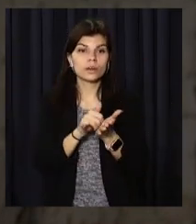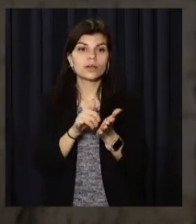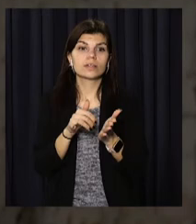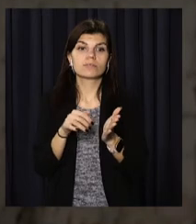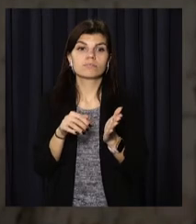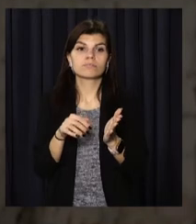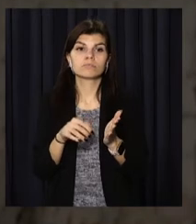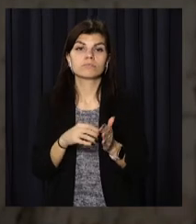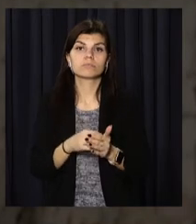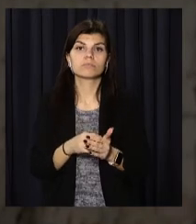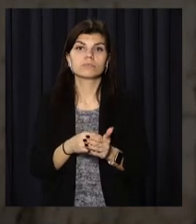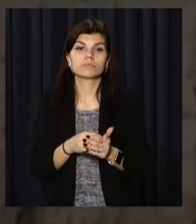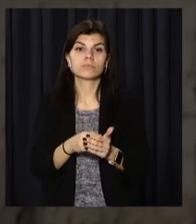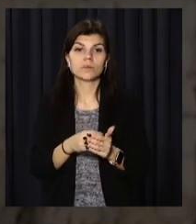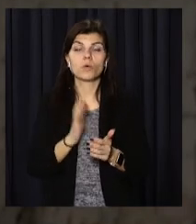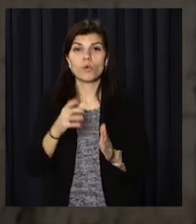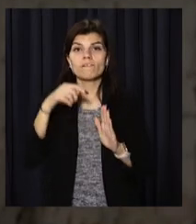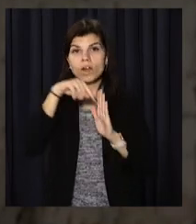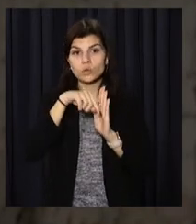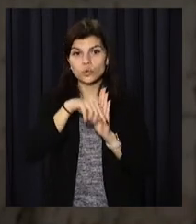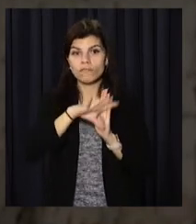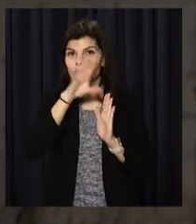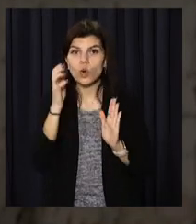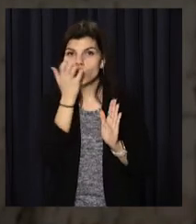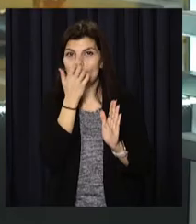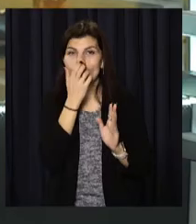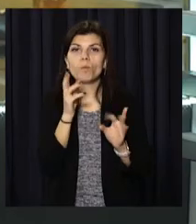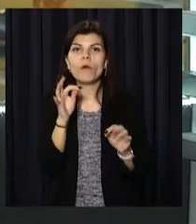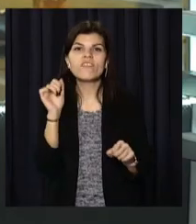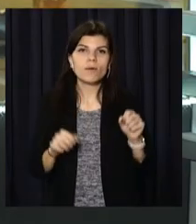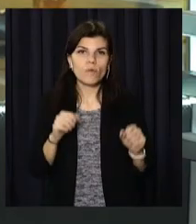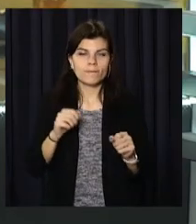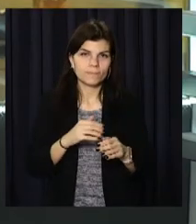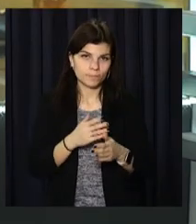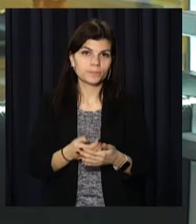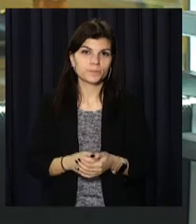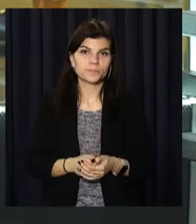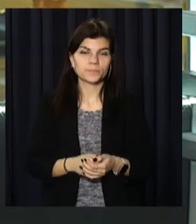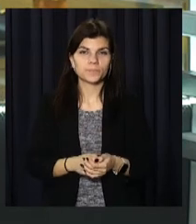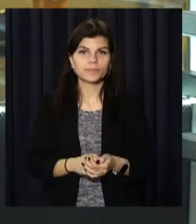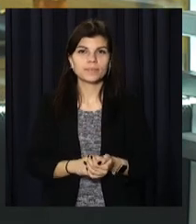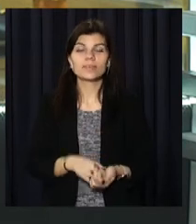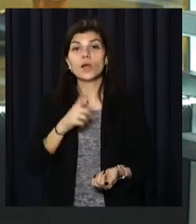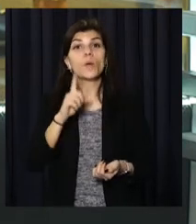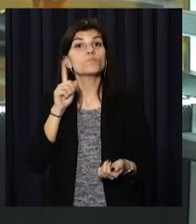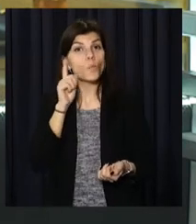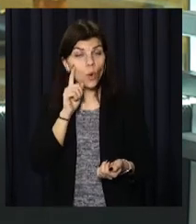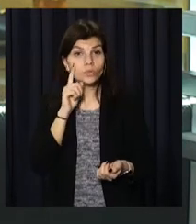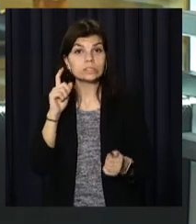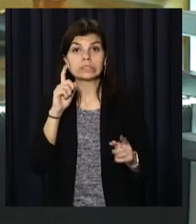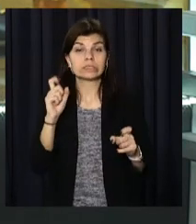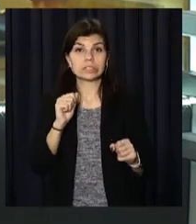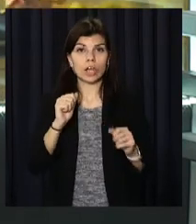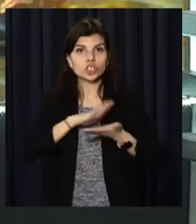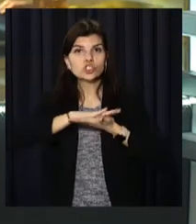І також внутрі буде максимально все утеплене. Молодь за чисту планету. У Дніпрі двоє